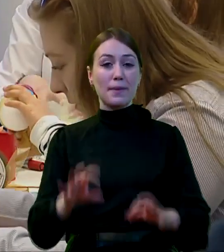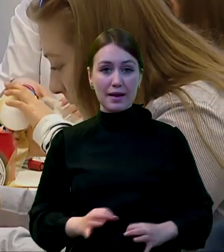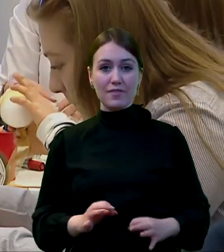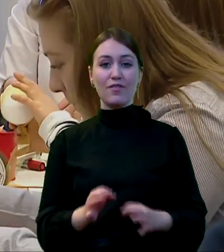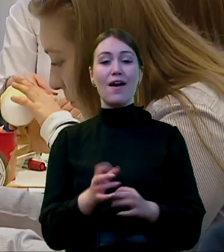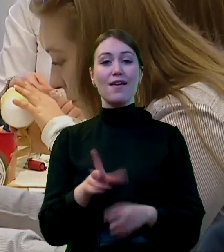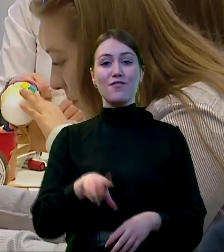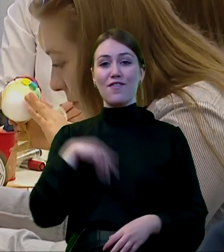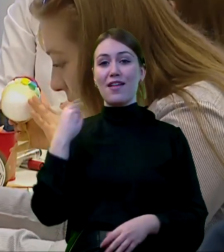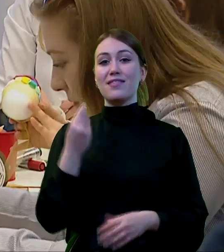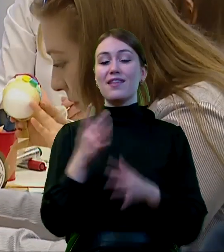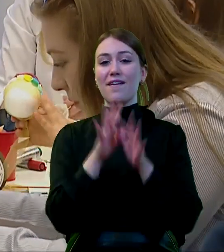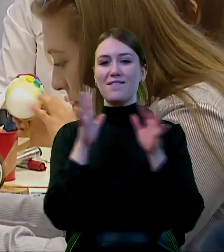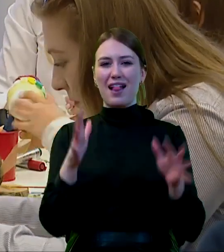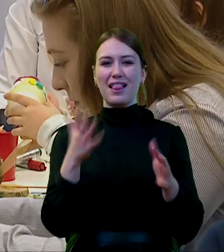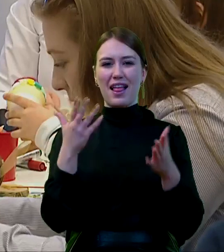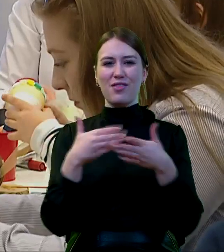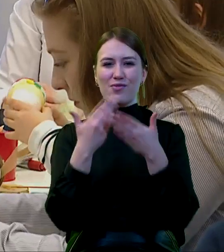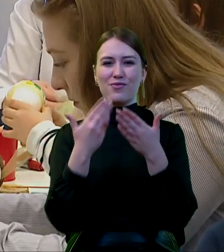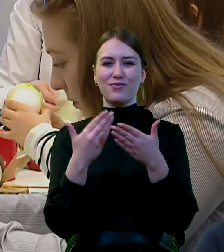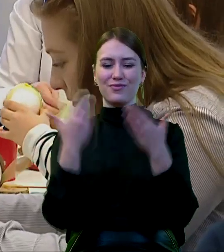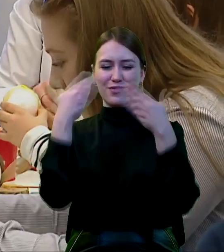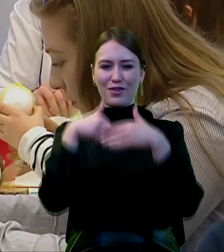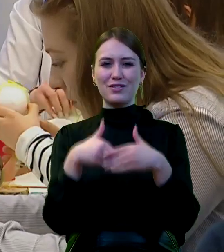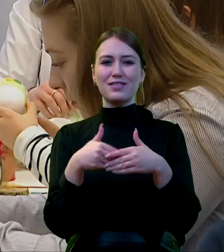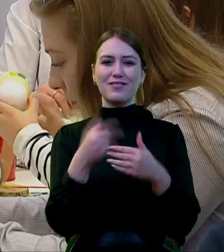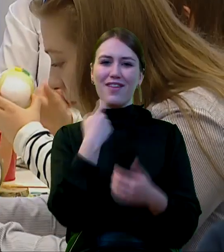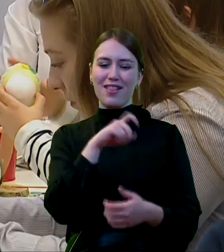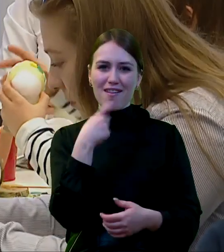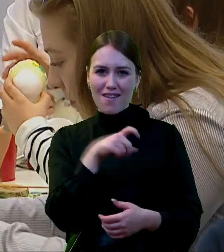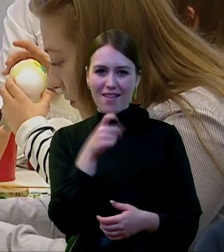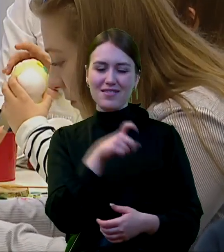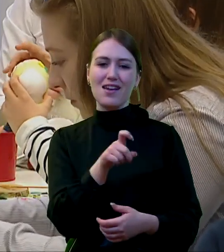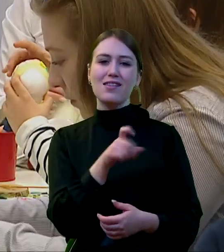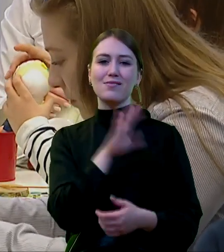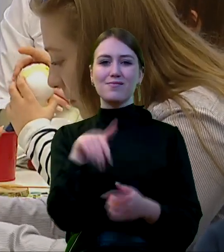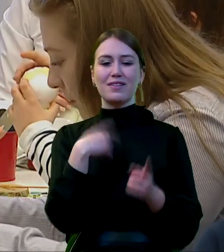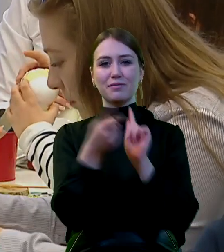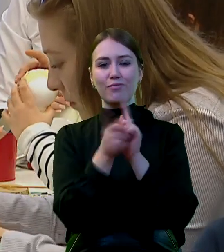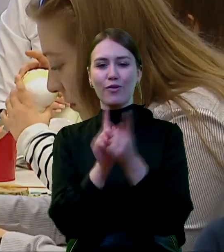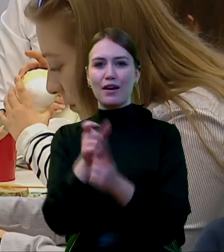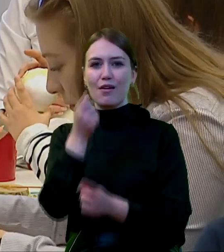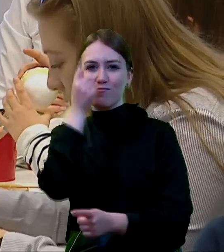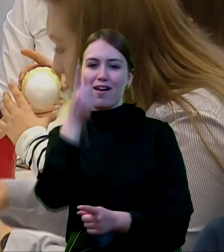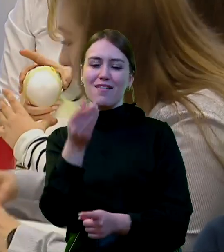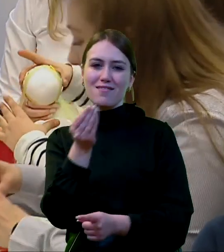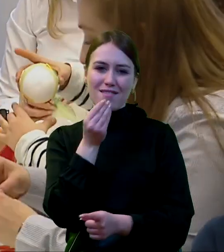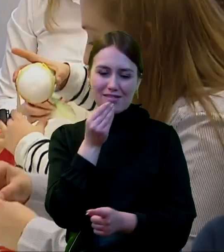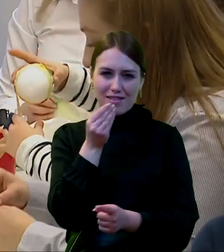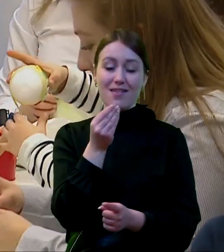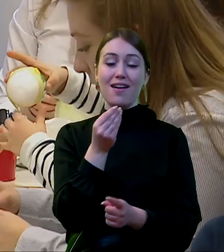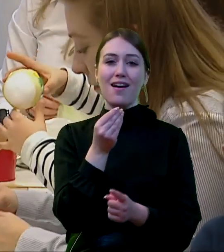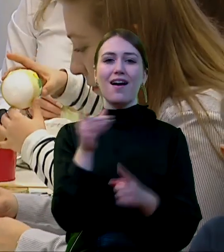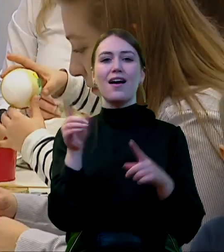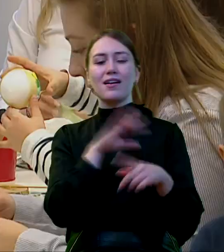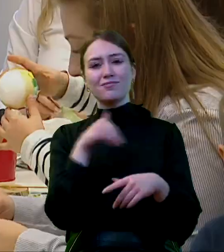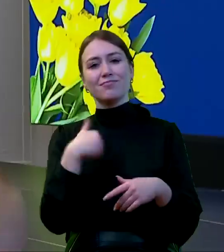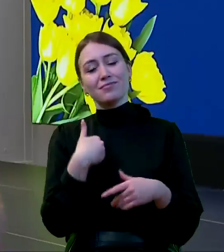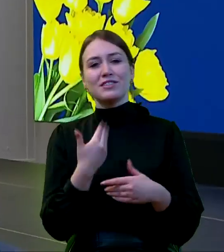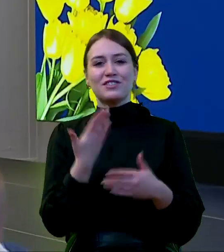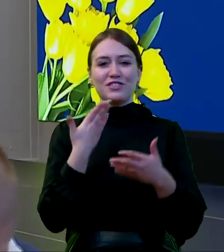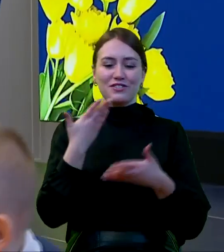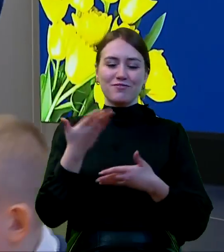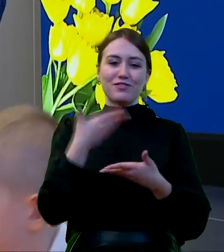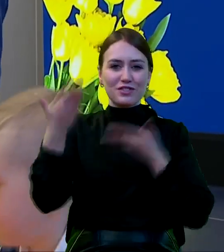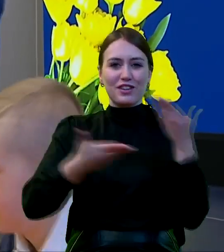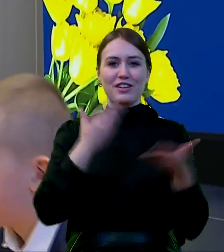święta Wielkiej Nocy. Spotykamy się przy wielkanocnych śniadaniach. Życzę, aby te święta były radosne,